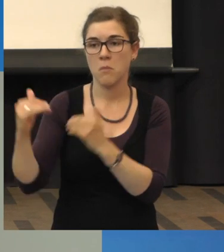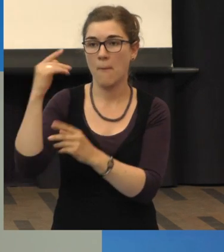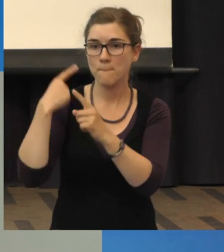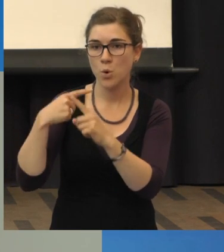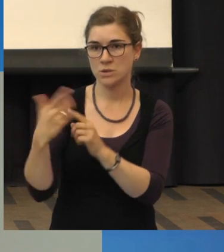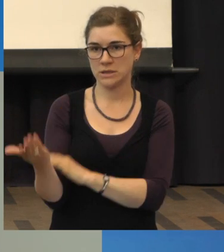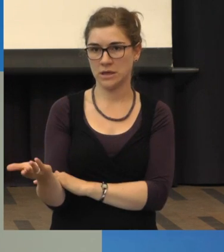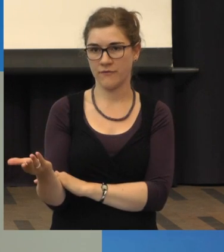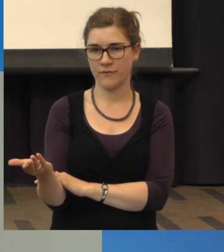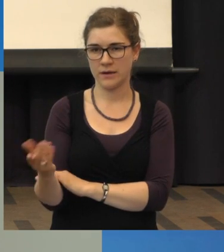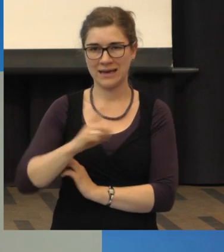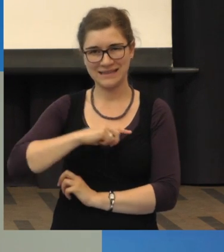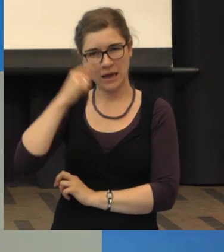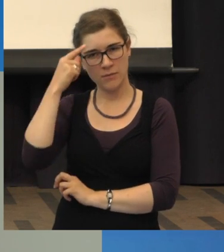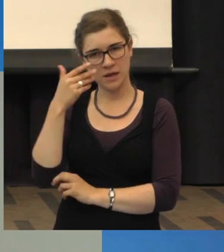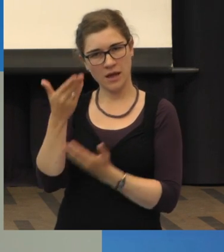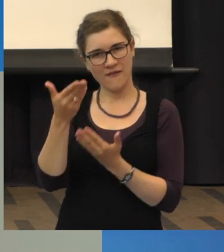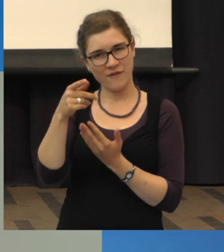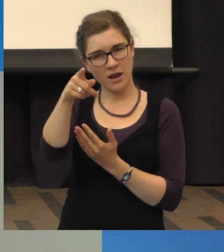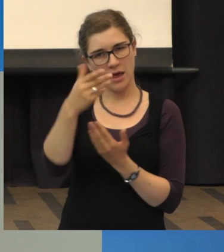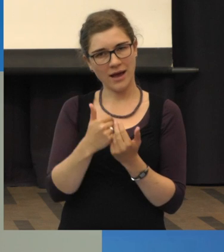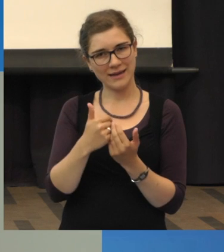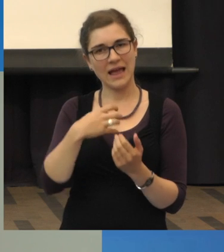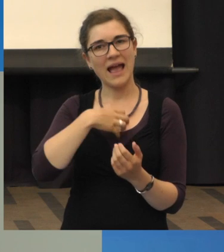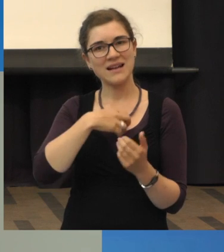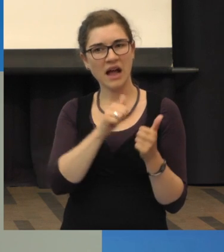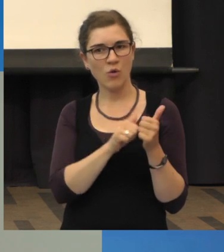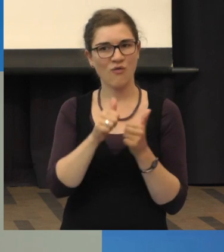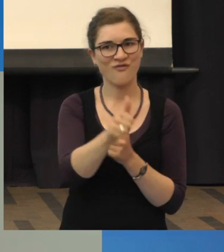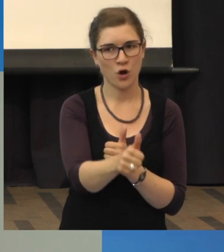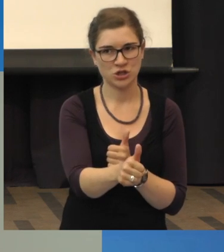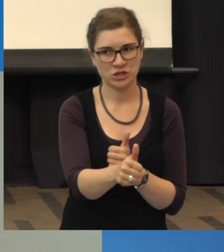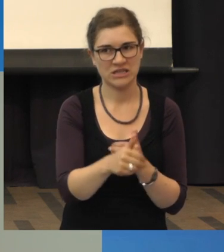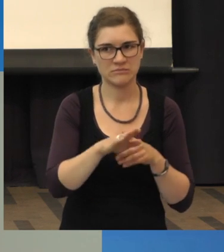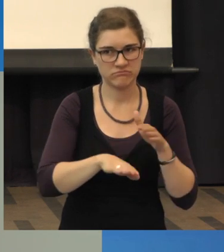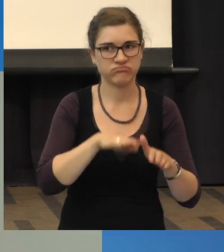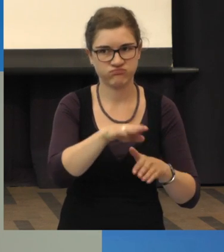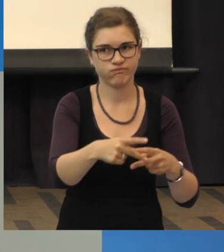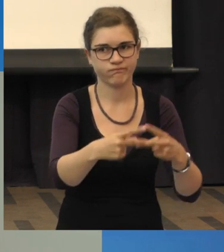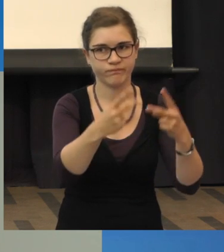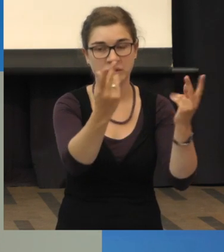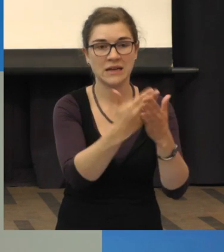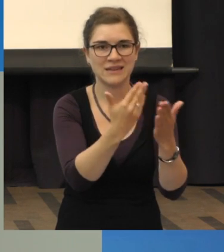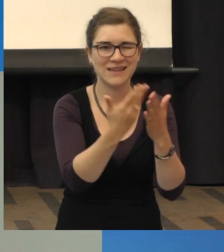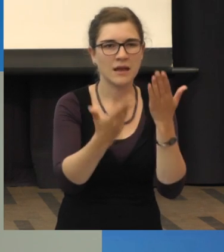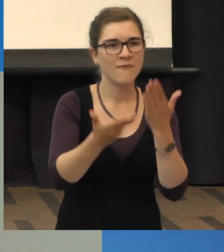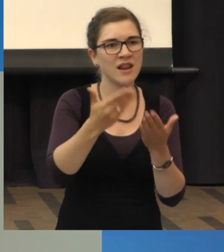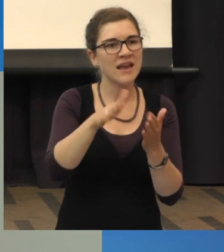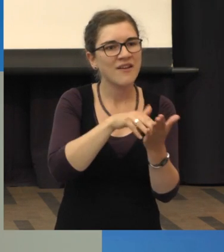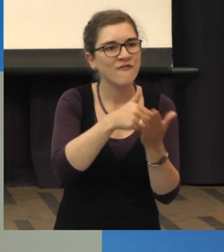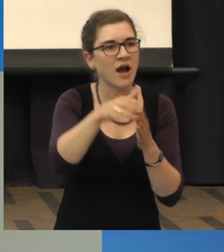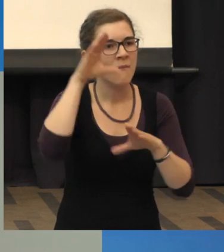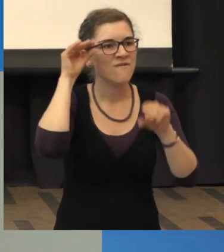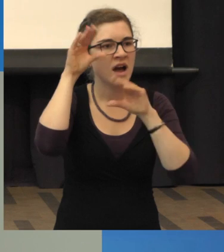Ich denke mir, vielleicht bei Ihnen auch der Fortschritt der Erkrankung dazu geführt hat, dass jetzt insbesondere die Farbwahrnehmung, das ist auch noch ein